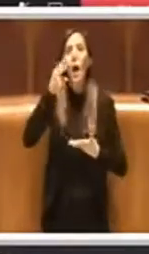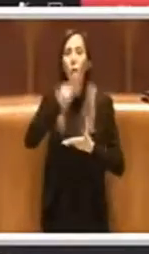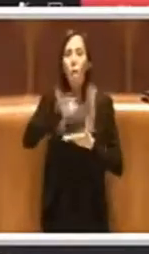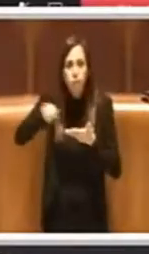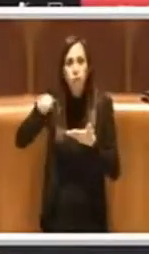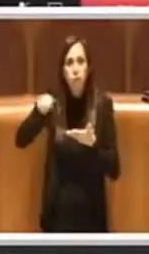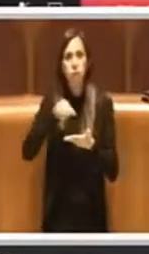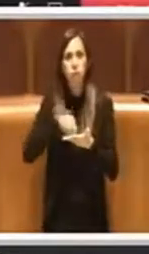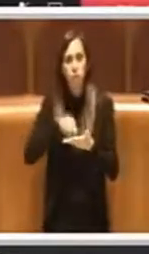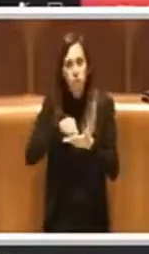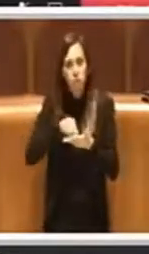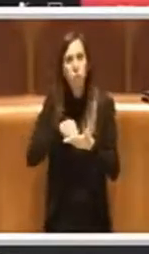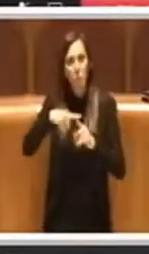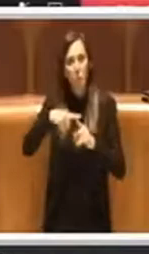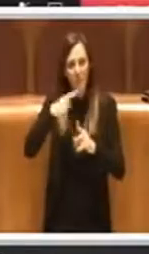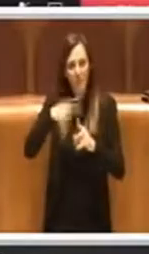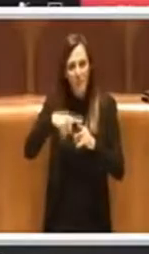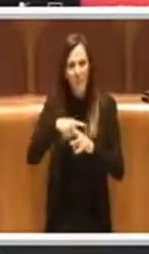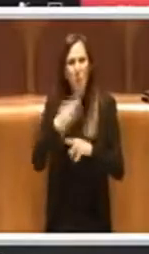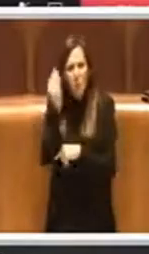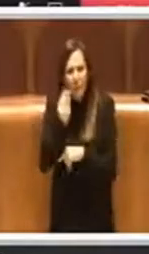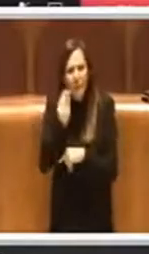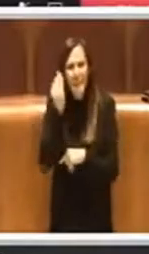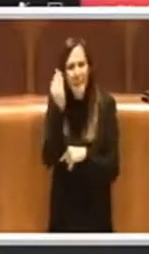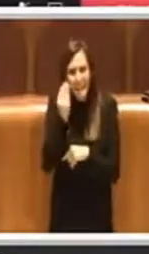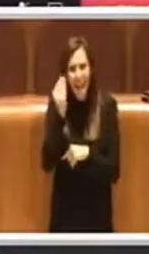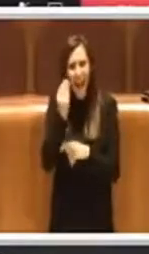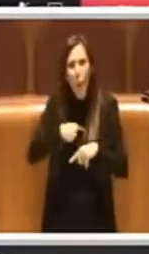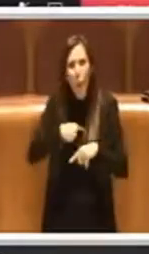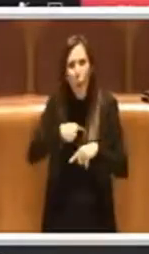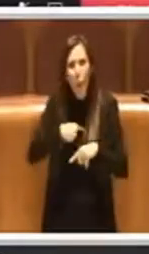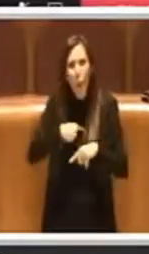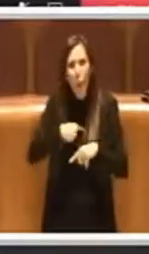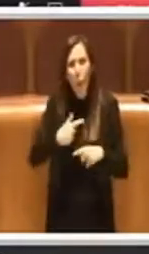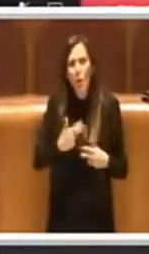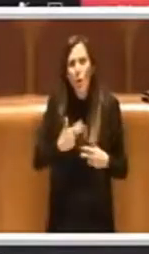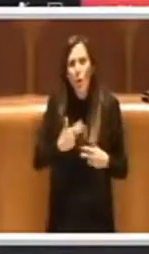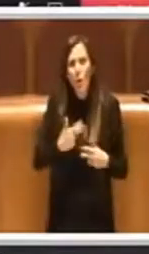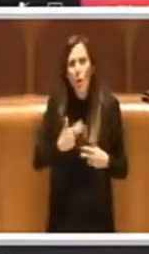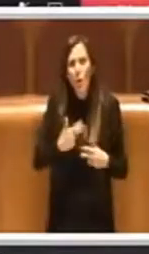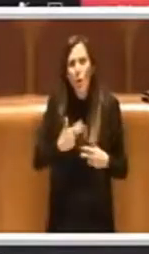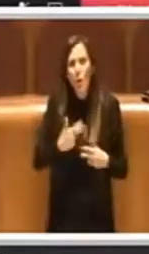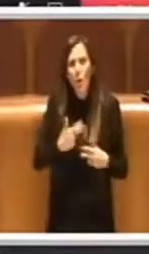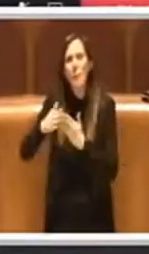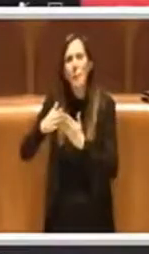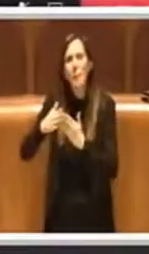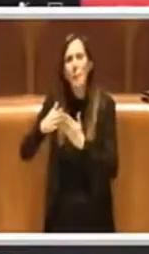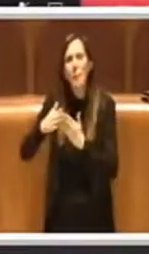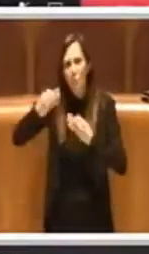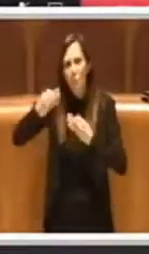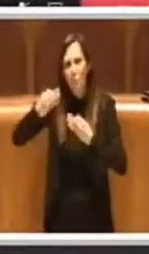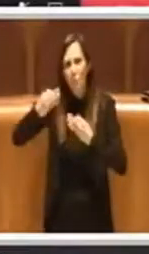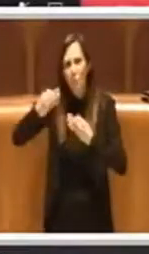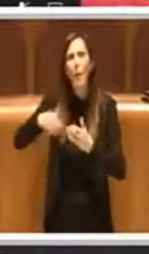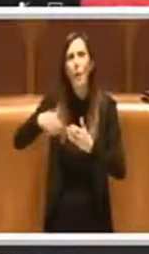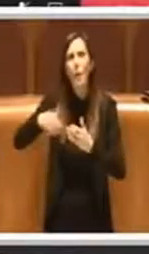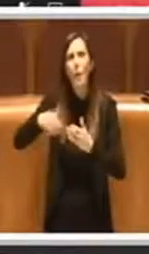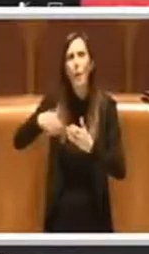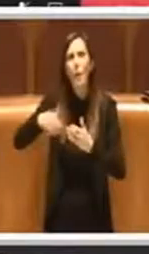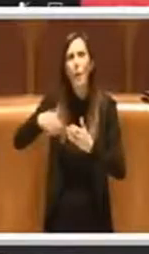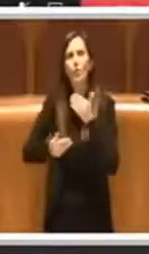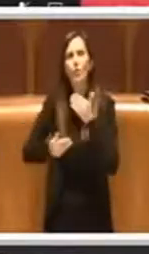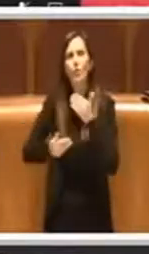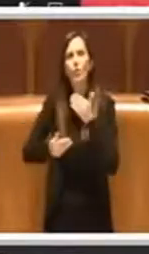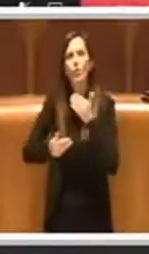pensate che noi abbiamo portato i libri in tribunale per la procedura fallimentare, di risanamento ma